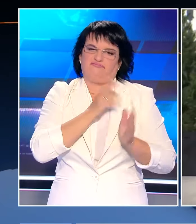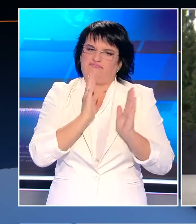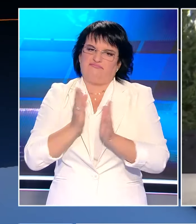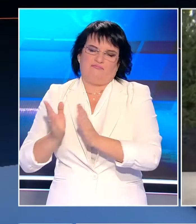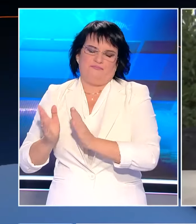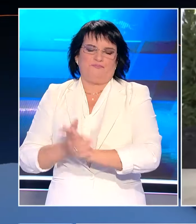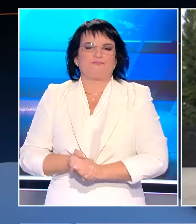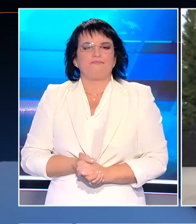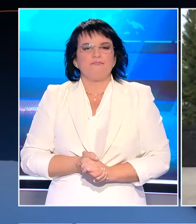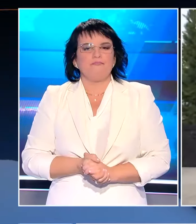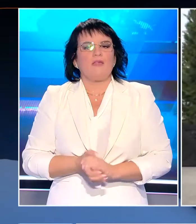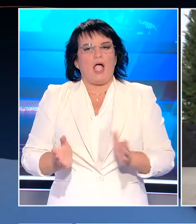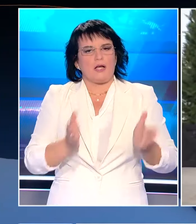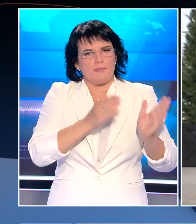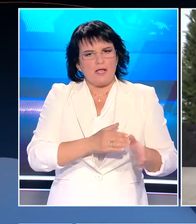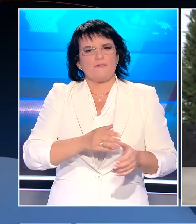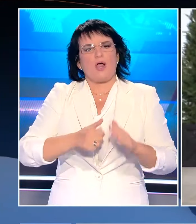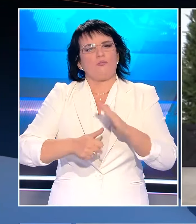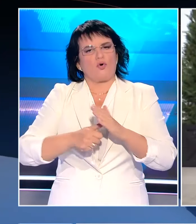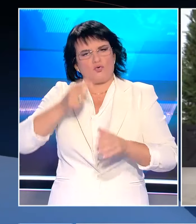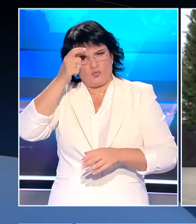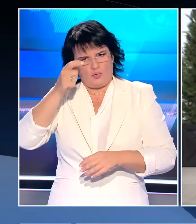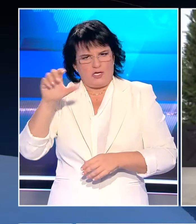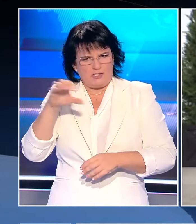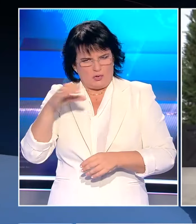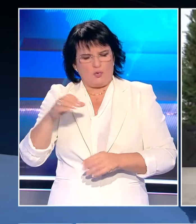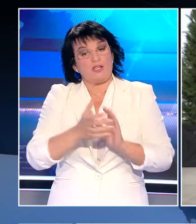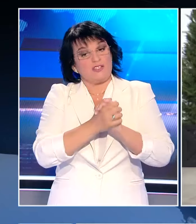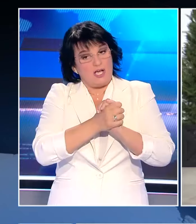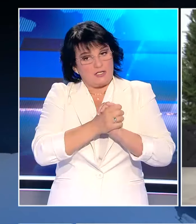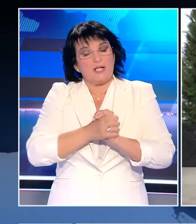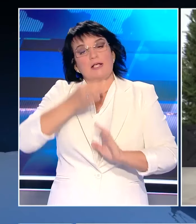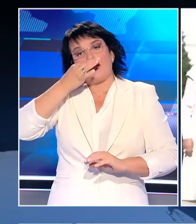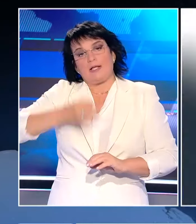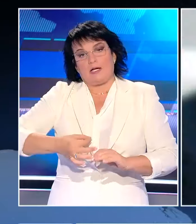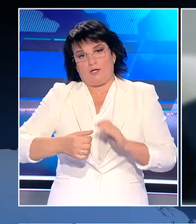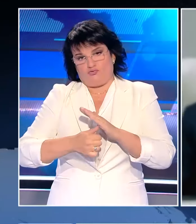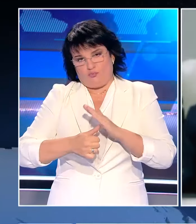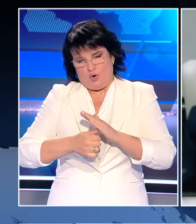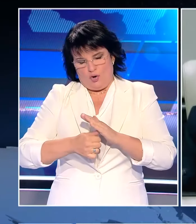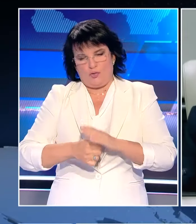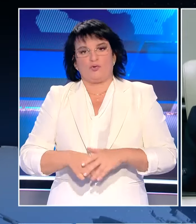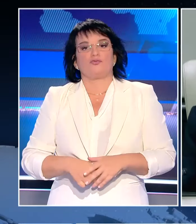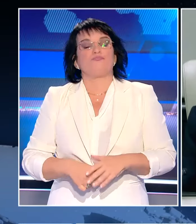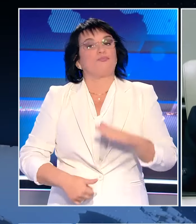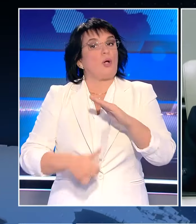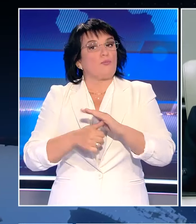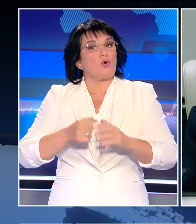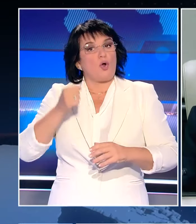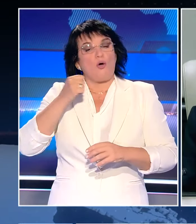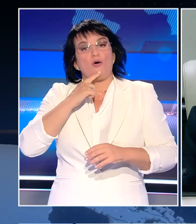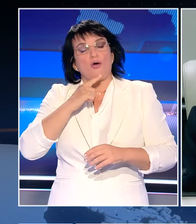Τα συγχαρητήρια του τον Τόναλτ Τραμπ απήθηναν επίσης και ο τουρκος πρόεδρος Ερτζέπτα Γη Περτογάν όπως και ο κοινέζος πρόεδρος Σίντζι Πίνγκ. Ο πρόεδρος Ερτζόγαν